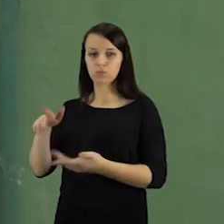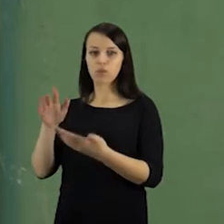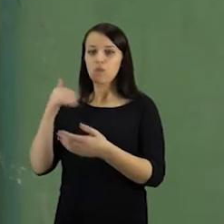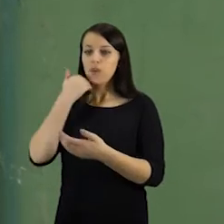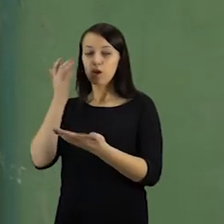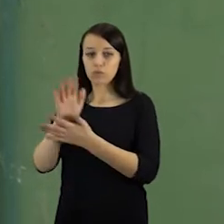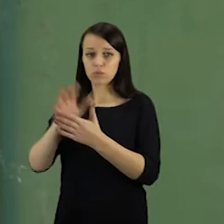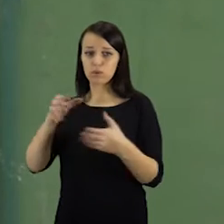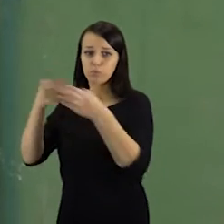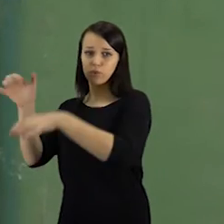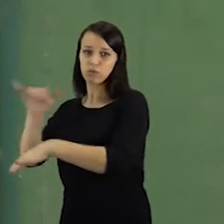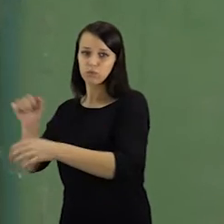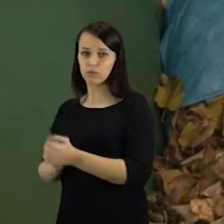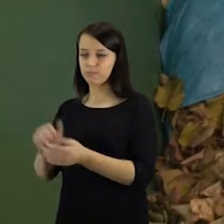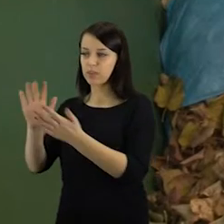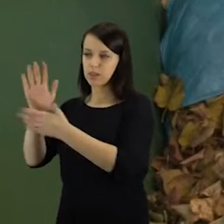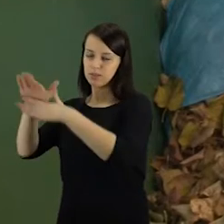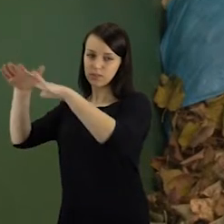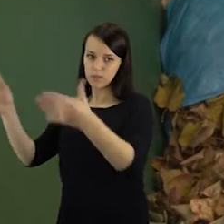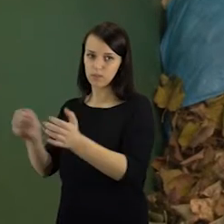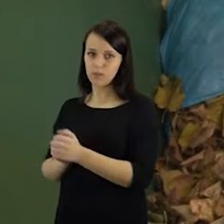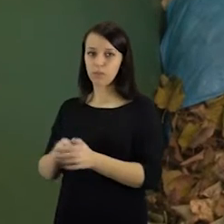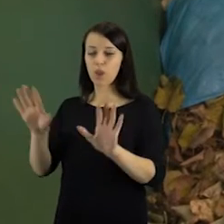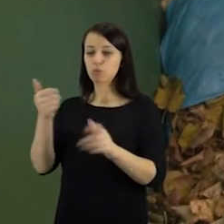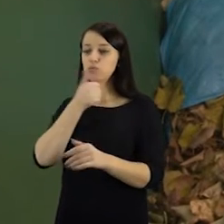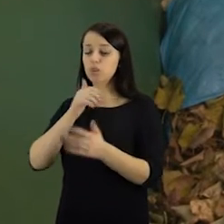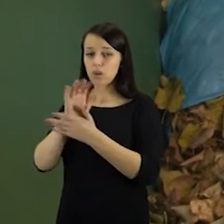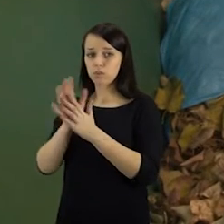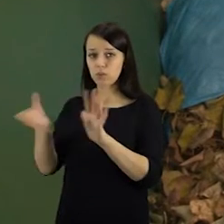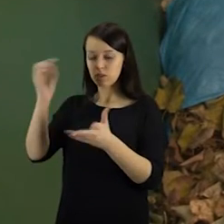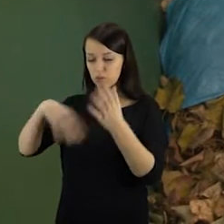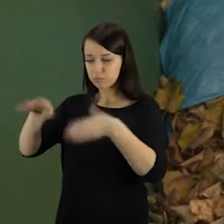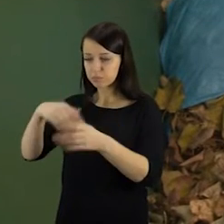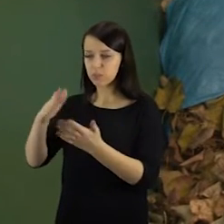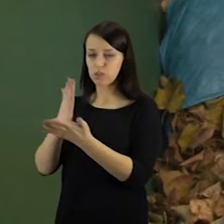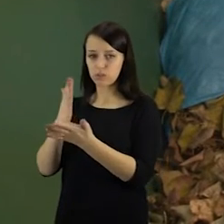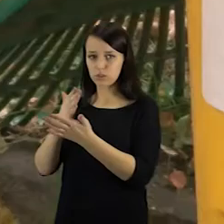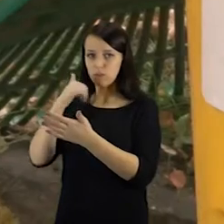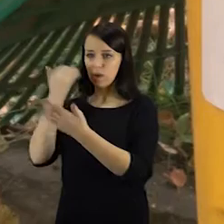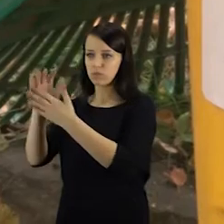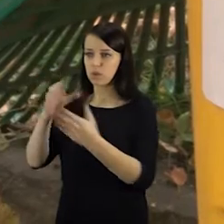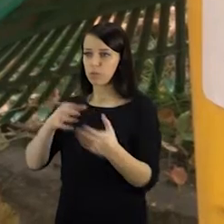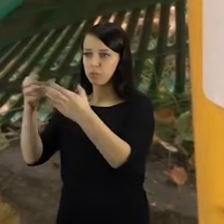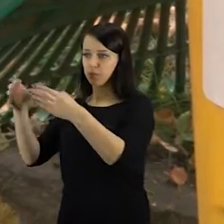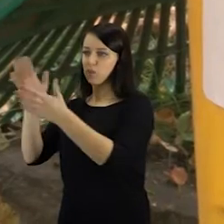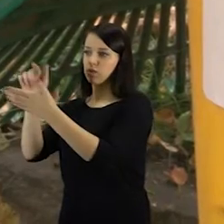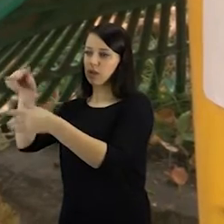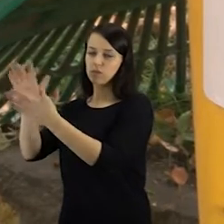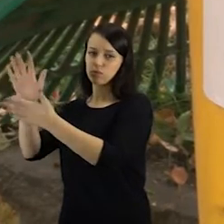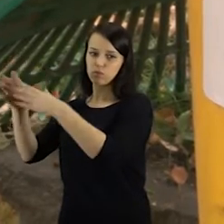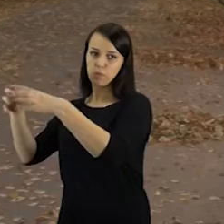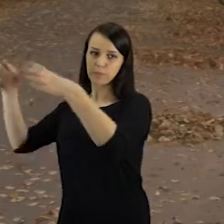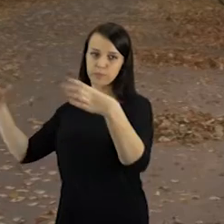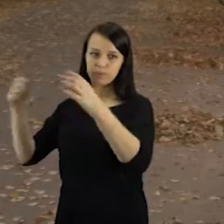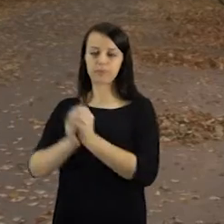atliekos šalinamos savartynę, kartu ir juos patekusios žaliosios atliekus. O pūdamos juos skleidžia dujas ir didina savartyno